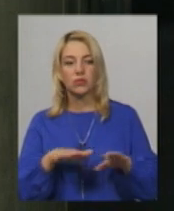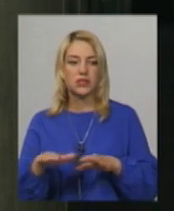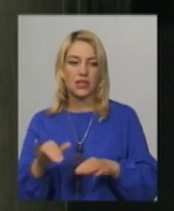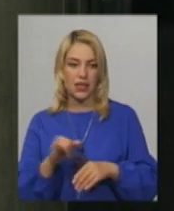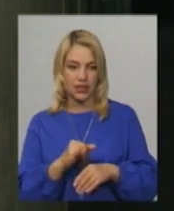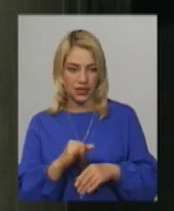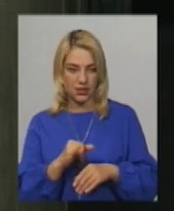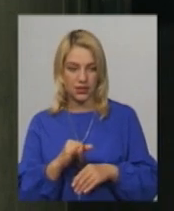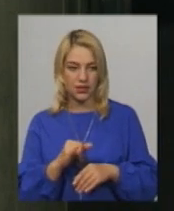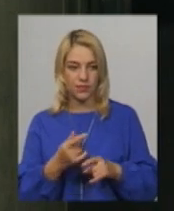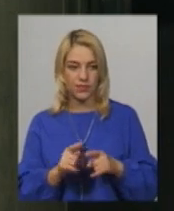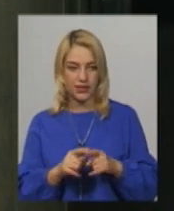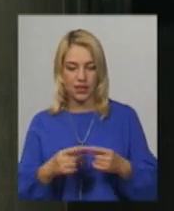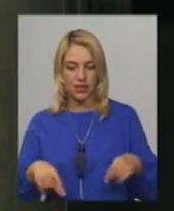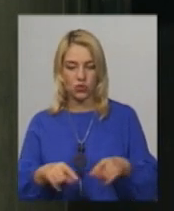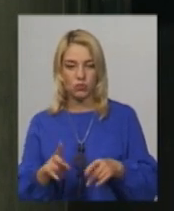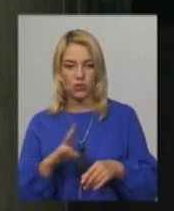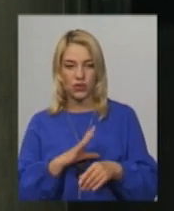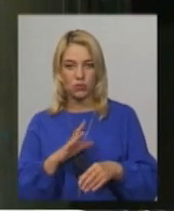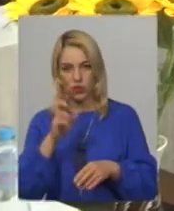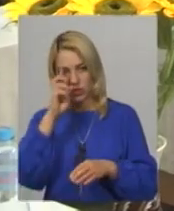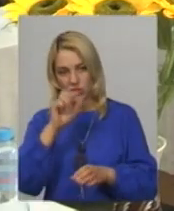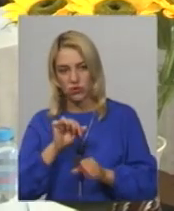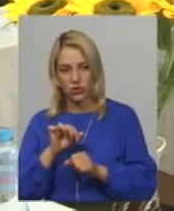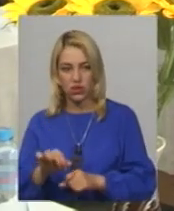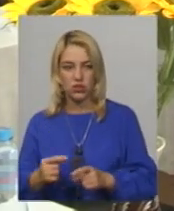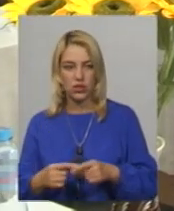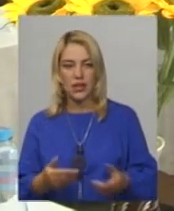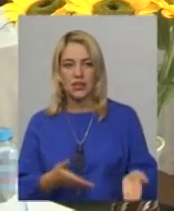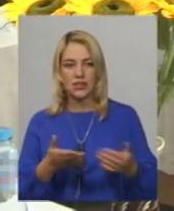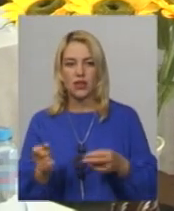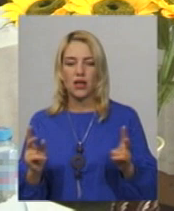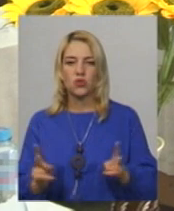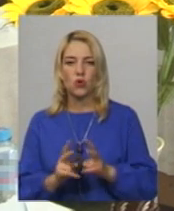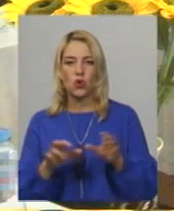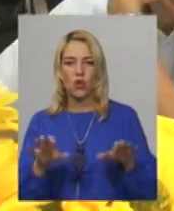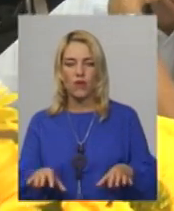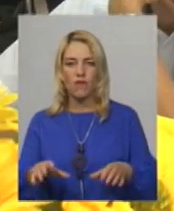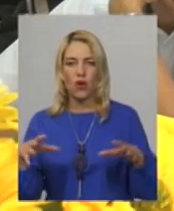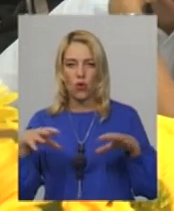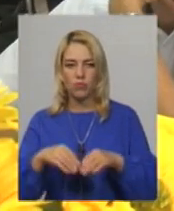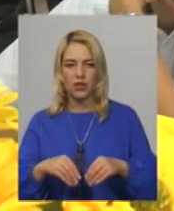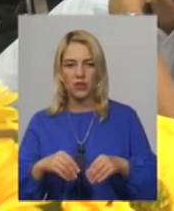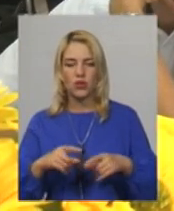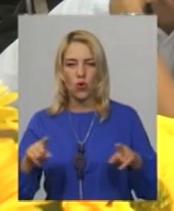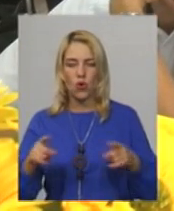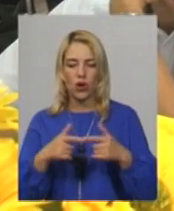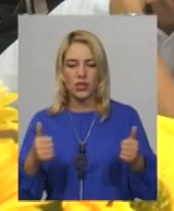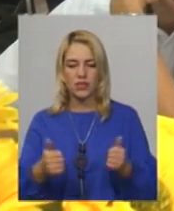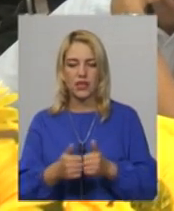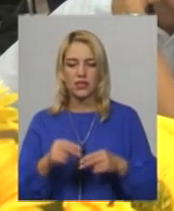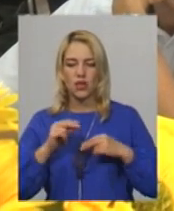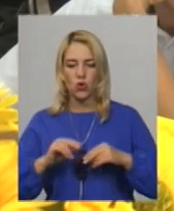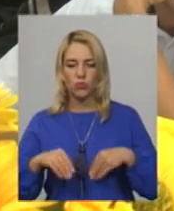і ця категорія має бути теж і захищена. Запрошений на зустріч голова об'єднання організації роботодатстві Хмельницької